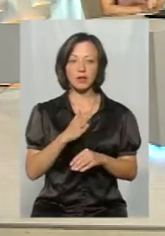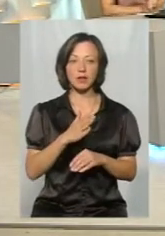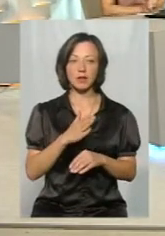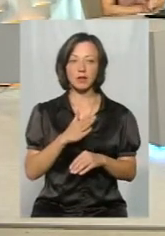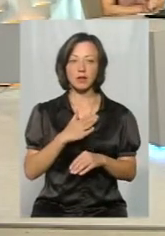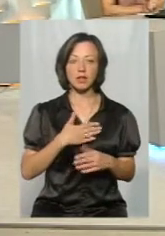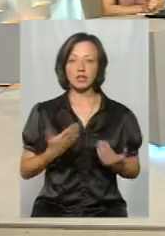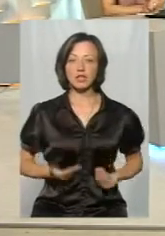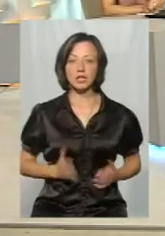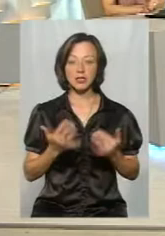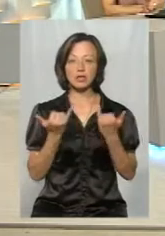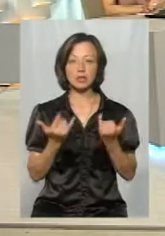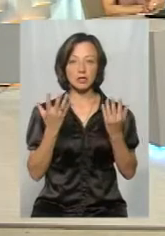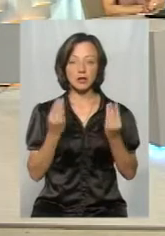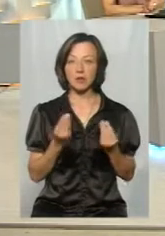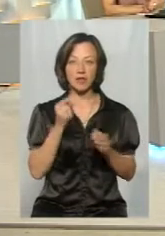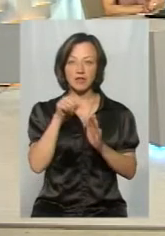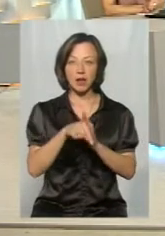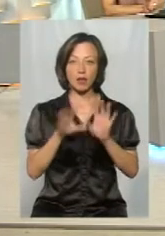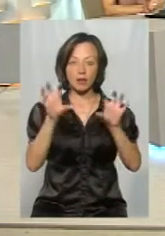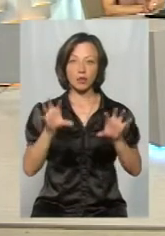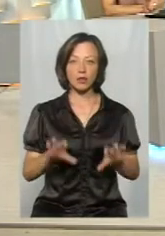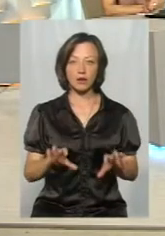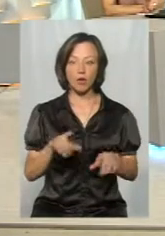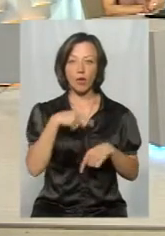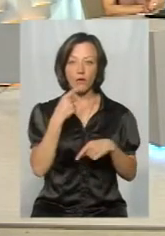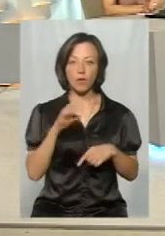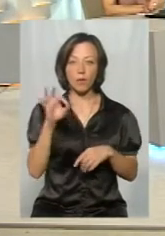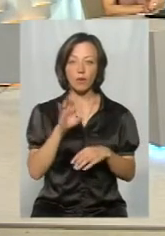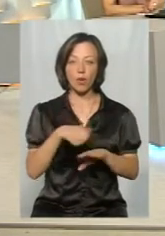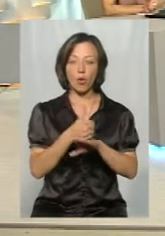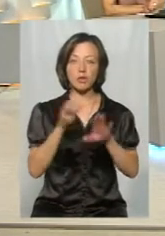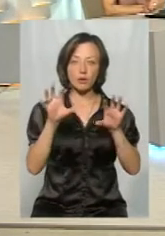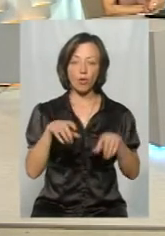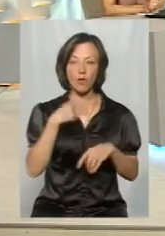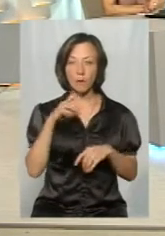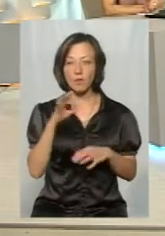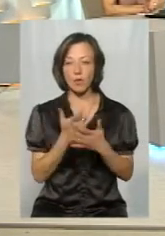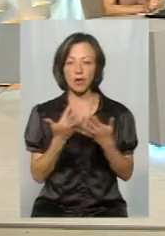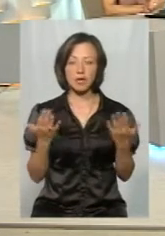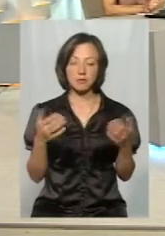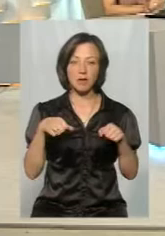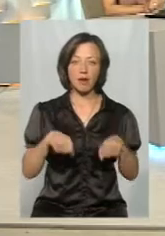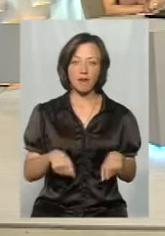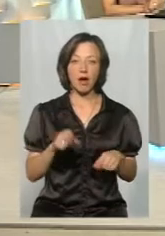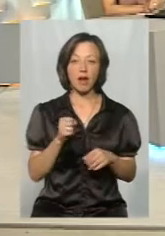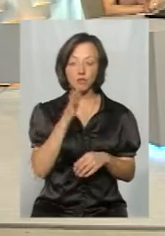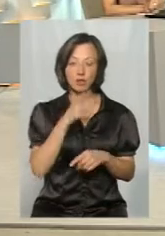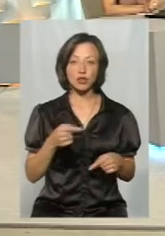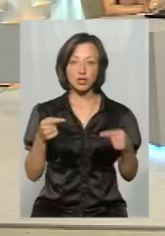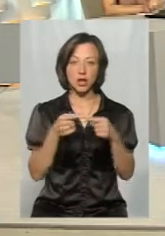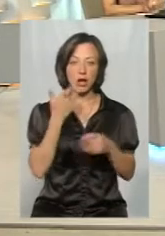живемо тільки сьогоднішнім числом. Ми не вникаємо законодавство, ми говоримо про конституцію, ми говоримо про якісь права, і в той же самий час